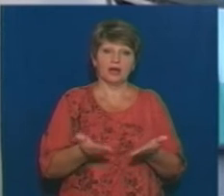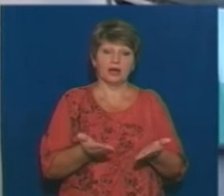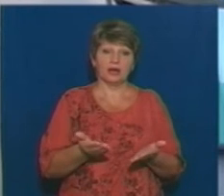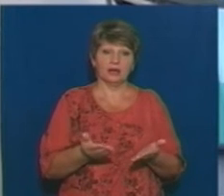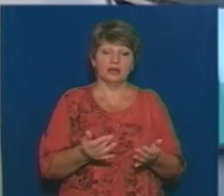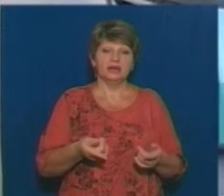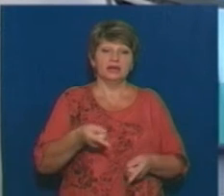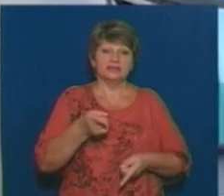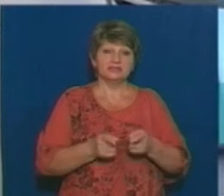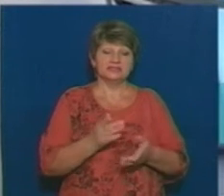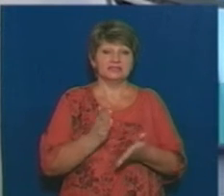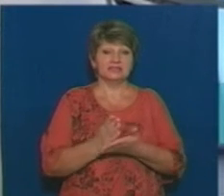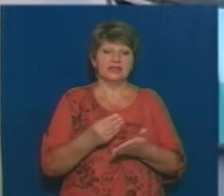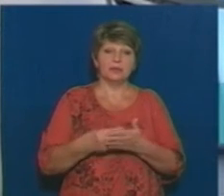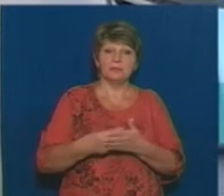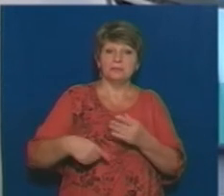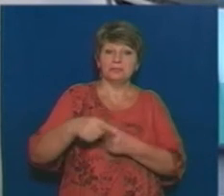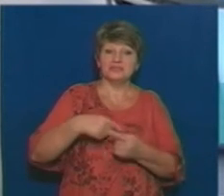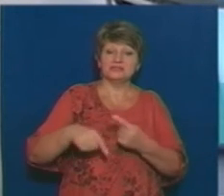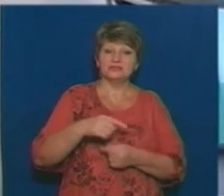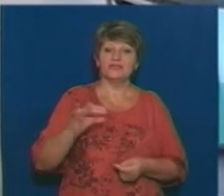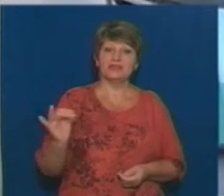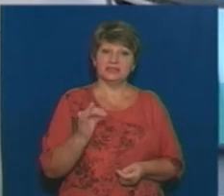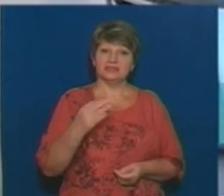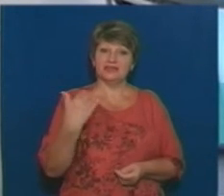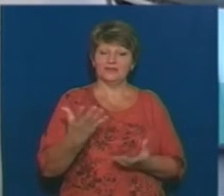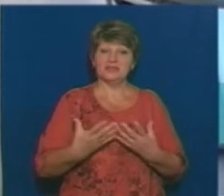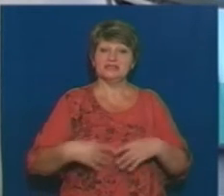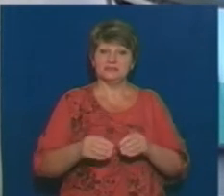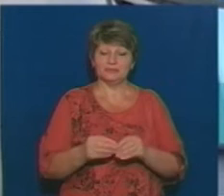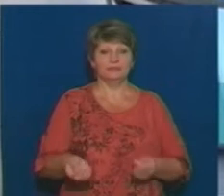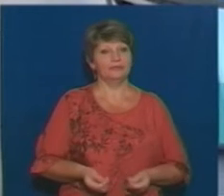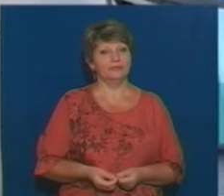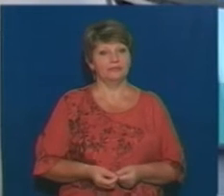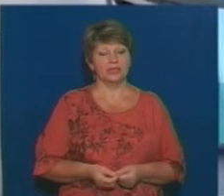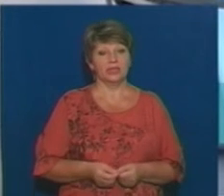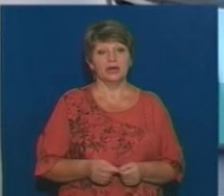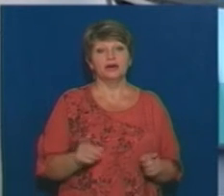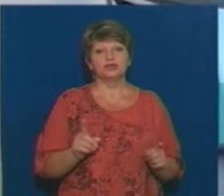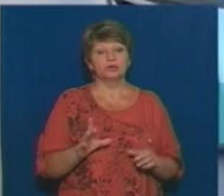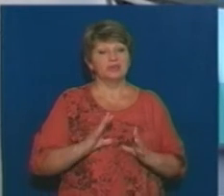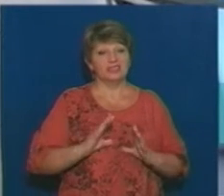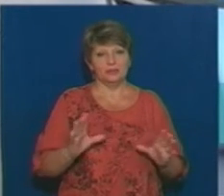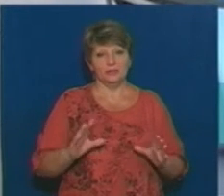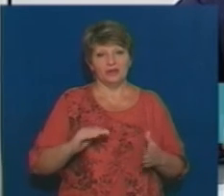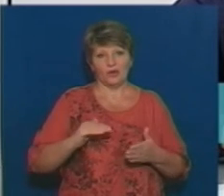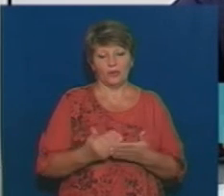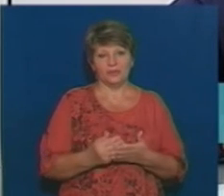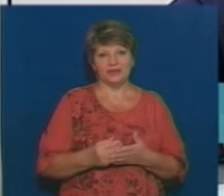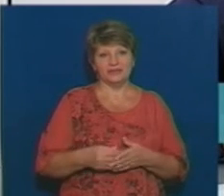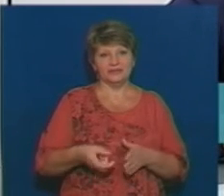Тренкін, що в нього є певний бізнесовий інтерес його родини, тому, щоб було певних маніпуляцій, знову ж таки.